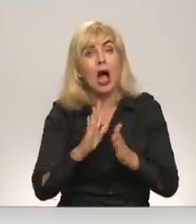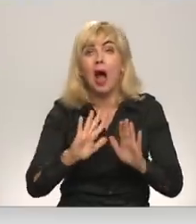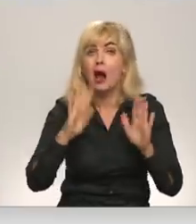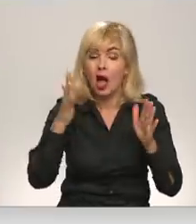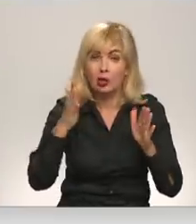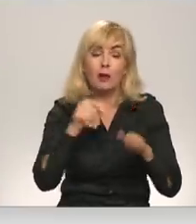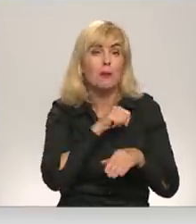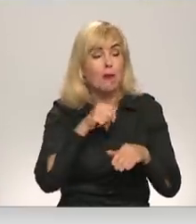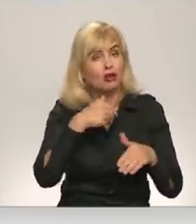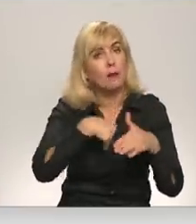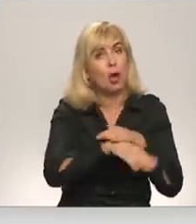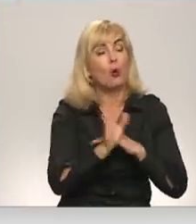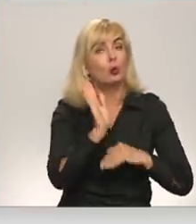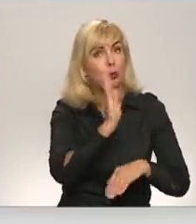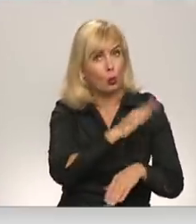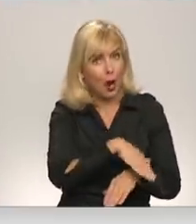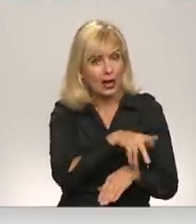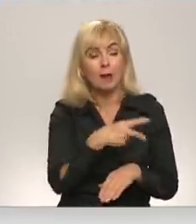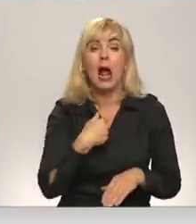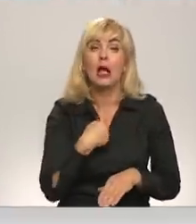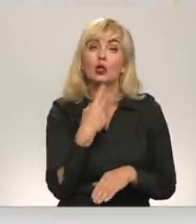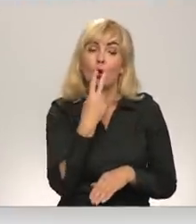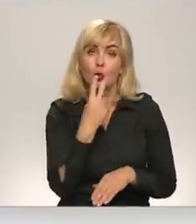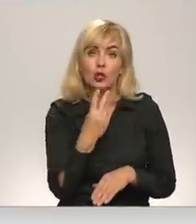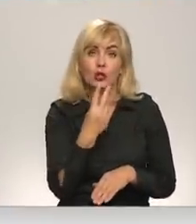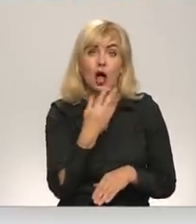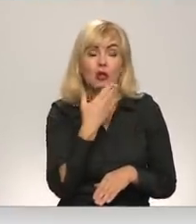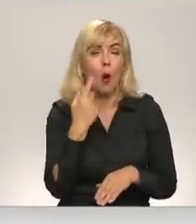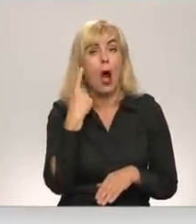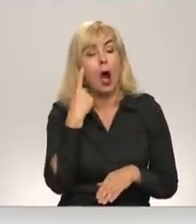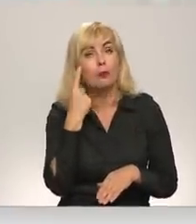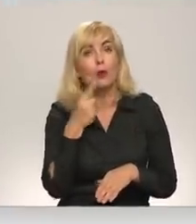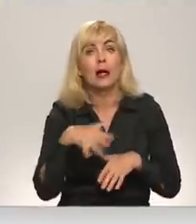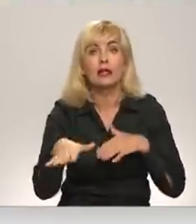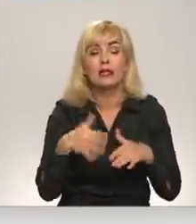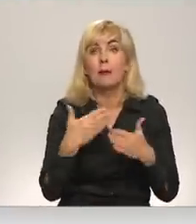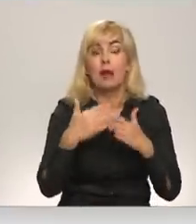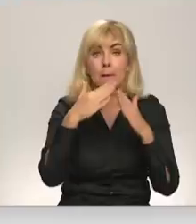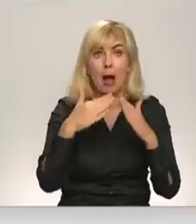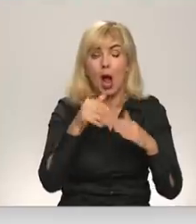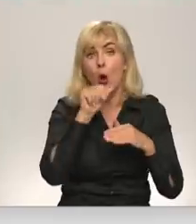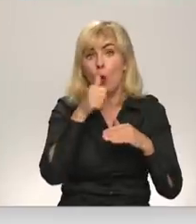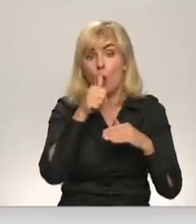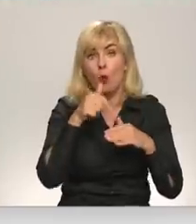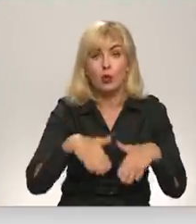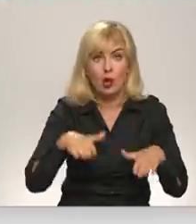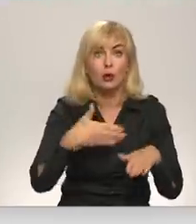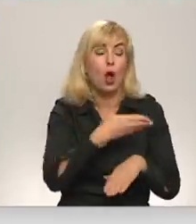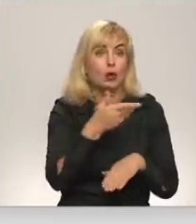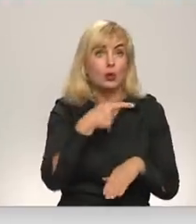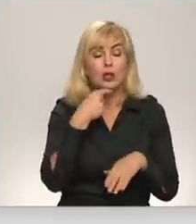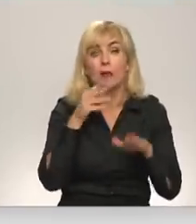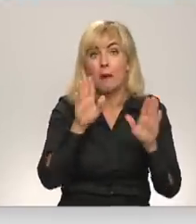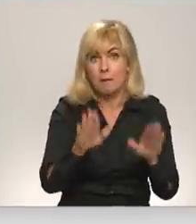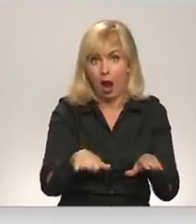evakuēties. Es uzskatu, ka tas ir neapdevumāta rīcība. Ja māja, piemēram, ir ūdenī, bet jūs gribat palikt